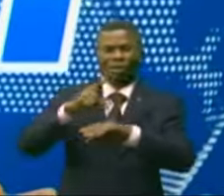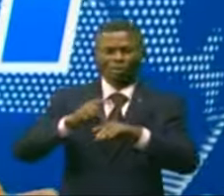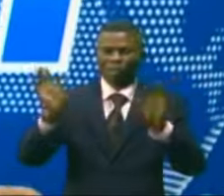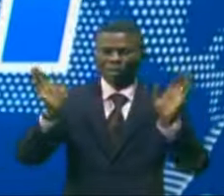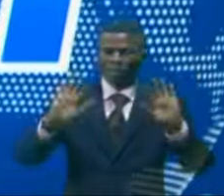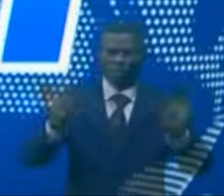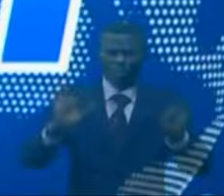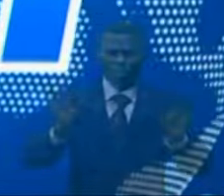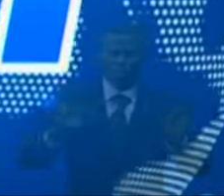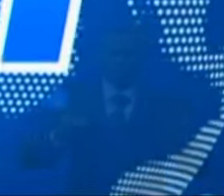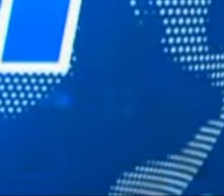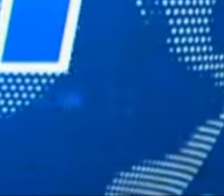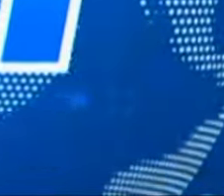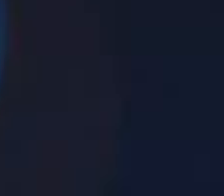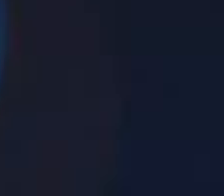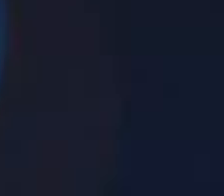Sousi Ngoytuboui.